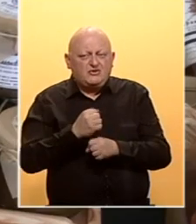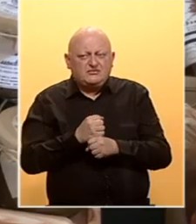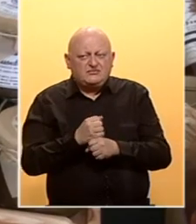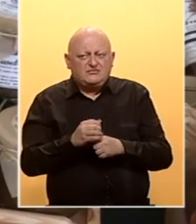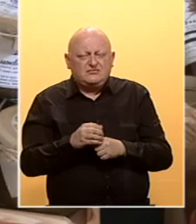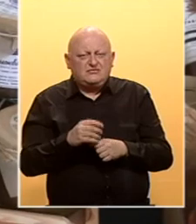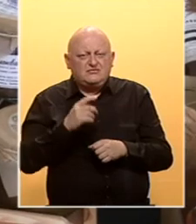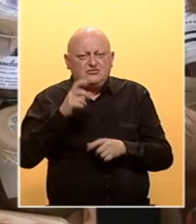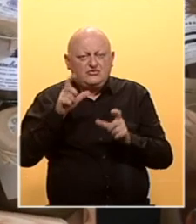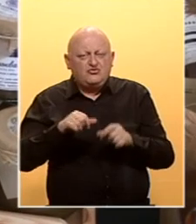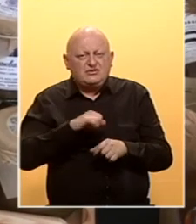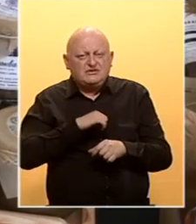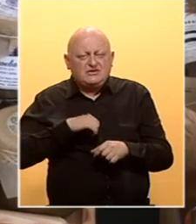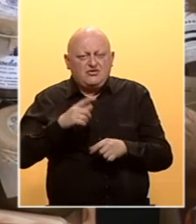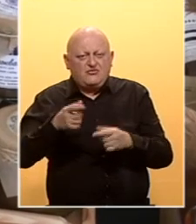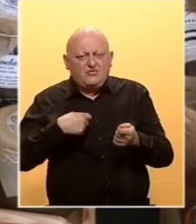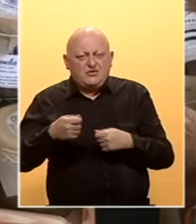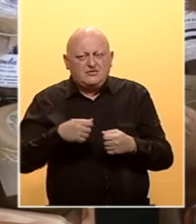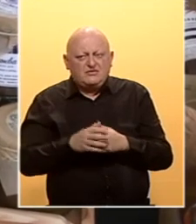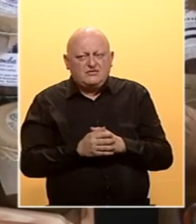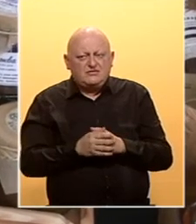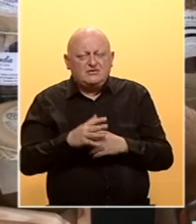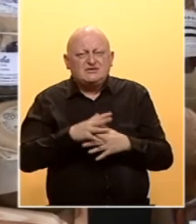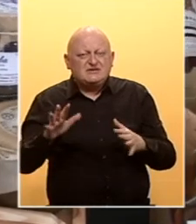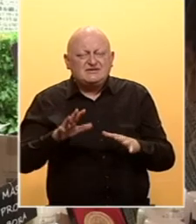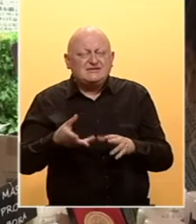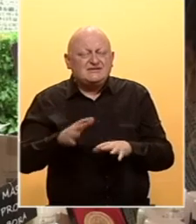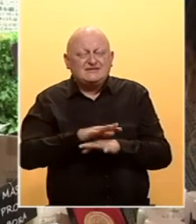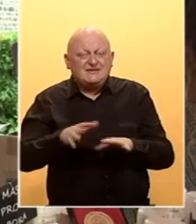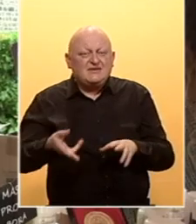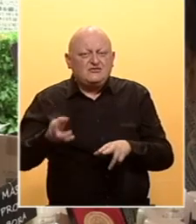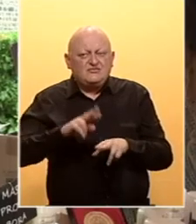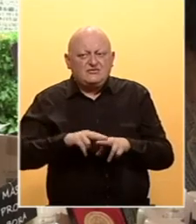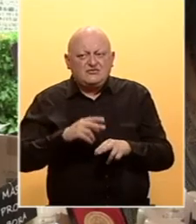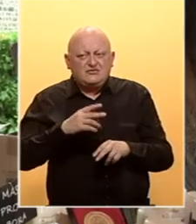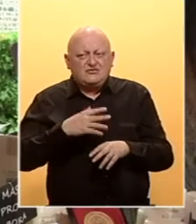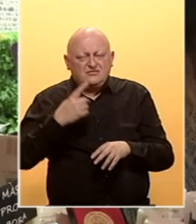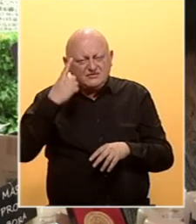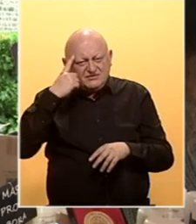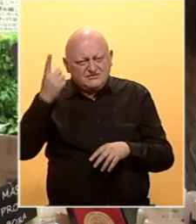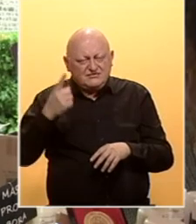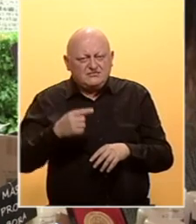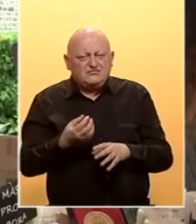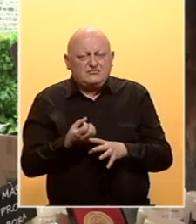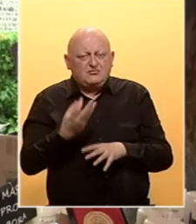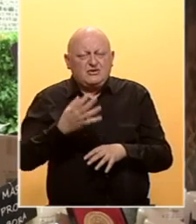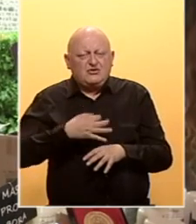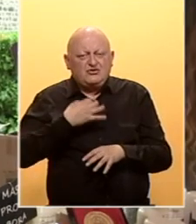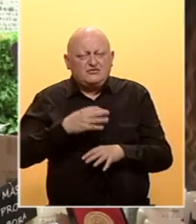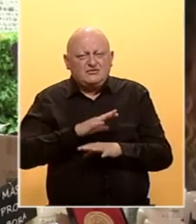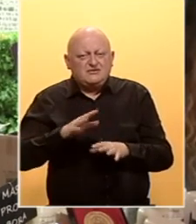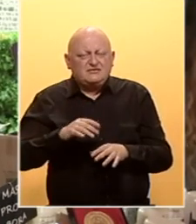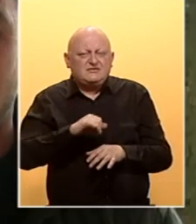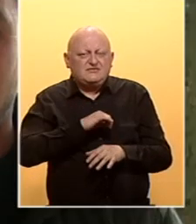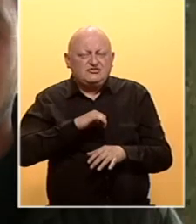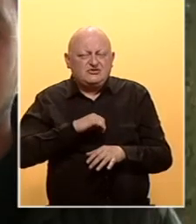Su ljudi zainteresovani za ove proizvode? Pa sve više zainteresovani su ljudi, su svjesni da je prirodno zdravo i sve se više